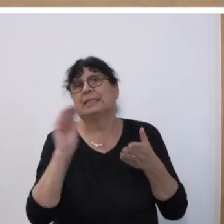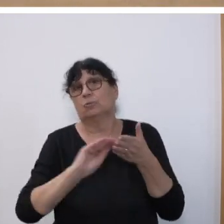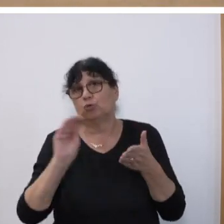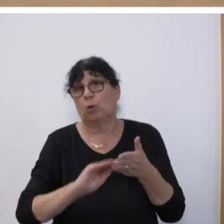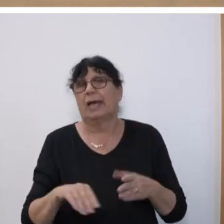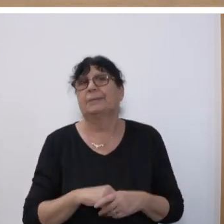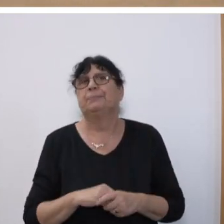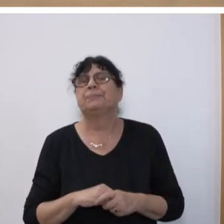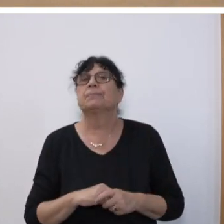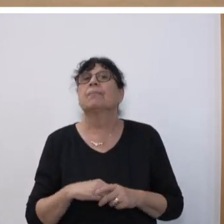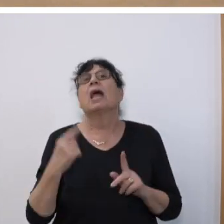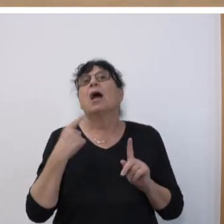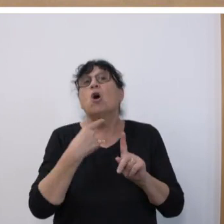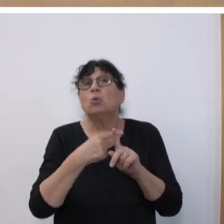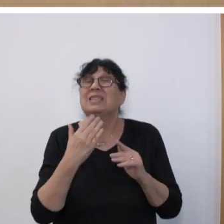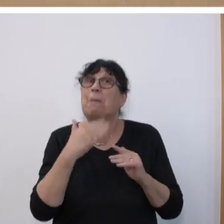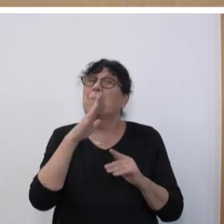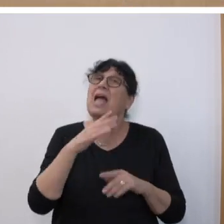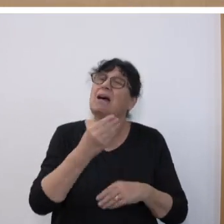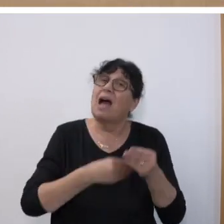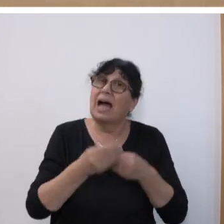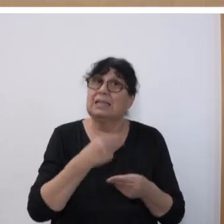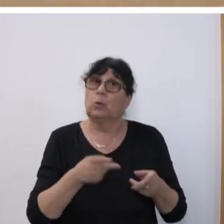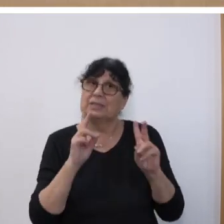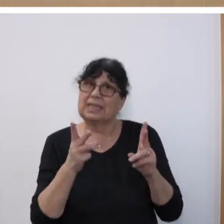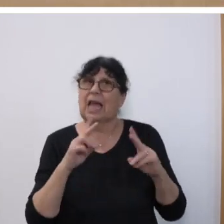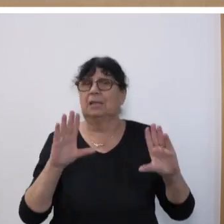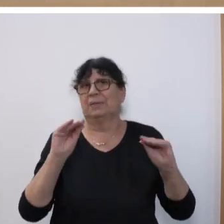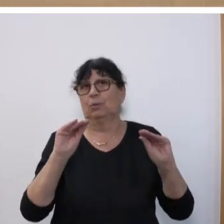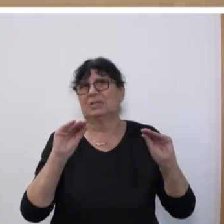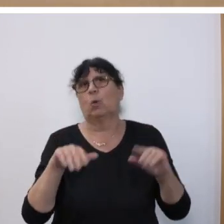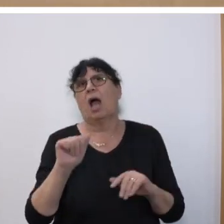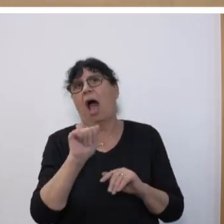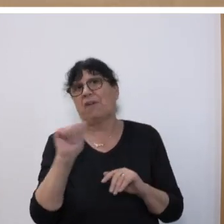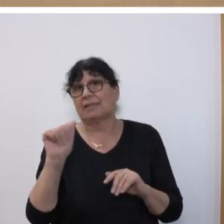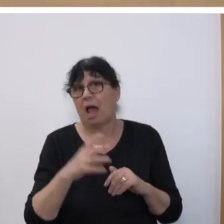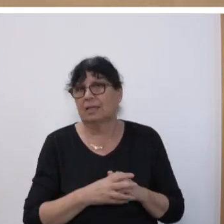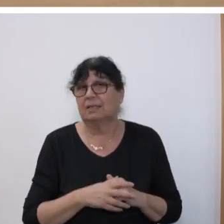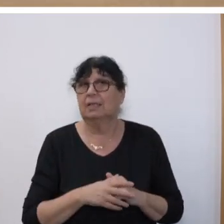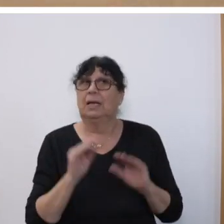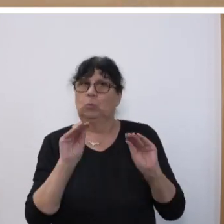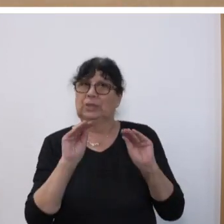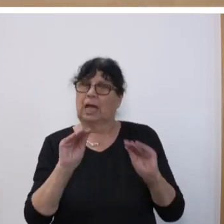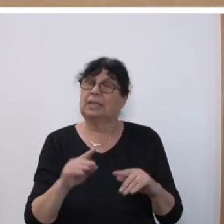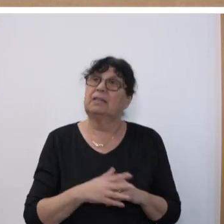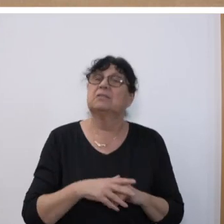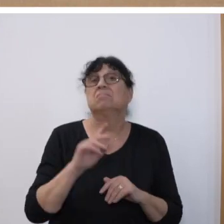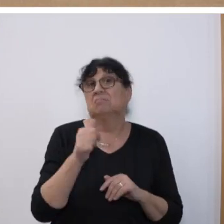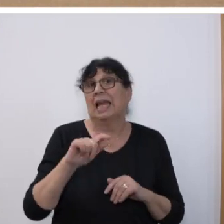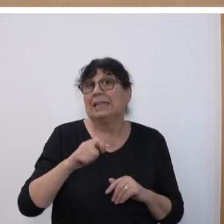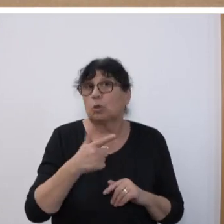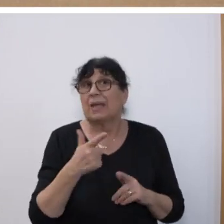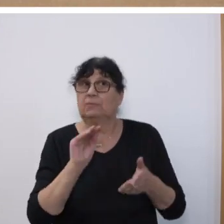ist. Und mehr Handlungssicherheit in der Nutzung von Avataren im Unterricht. Ein Instrument, das von unseren Schulen